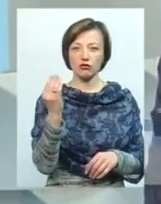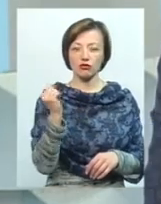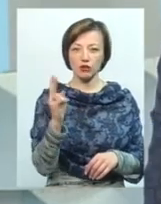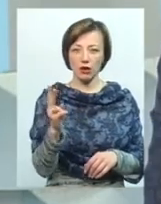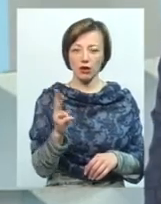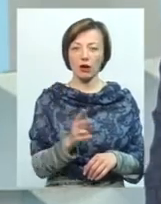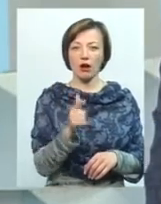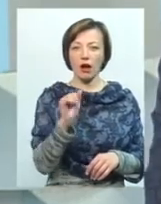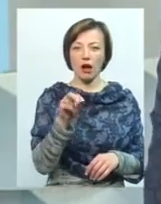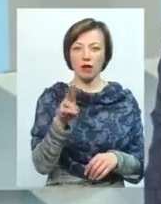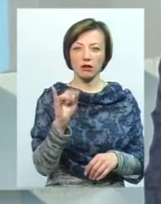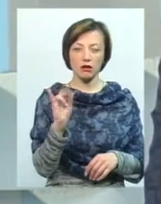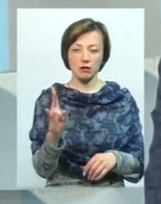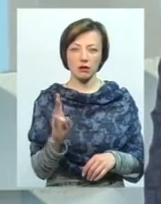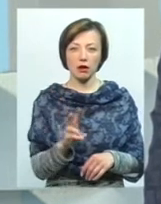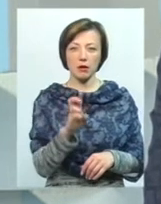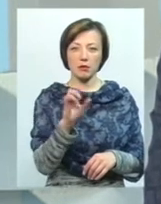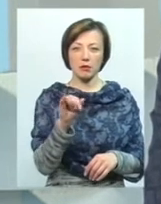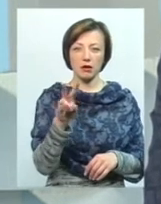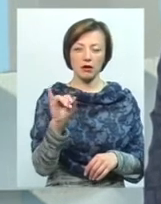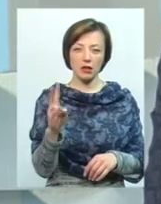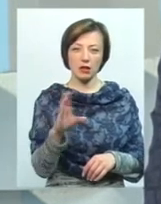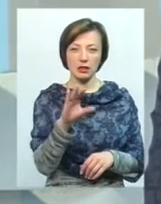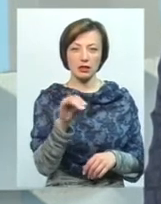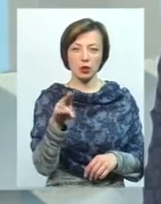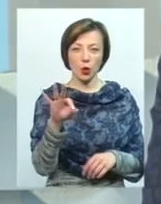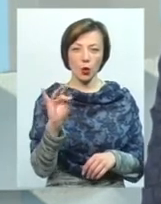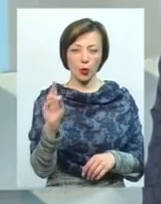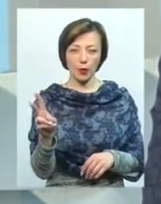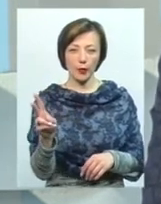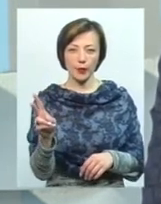Григорій Галкін, Олександр Білик, Сидорук Олександр,